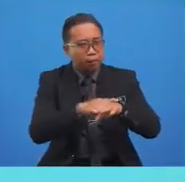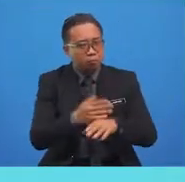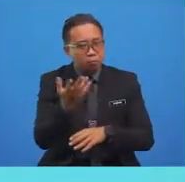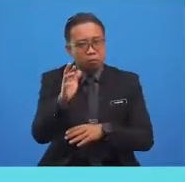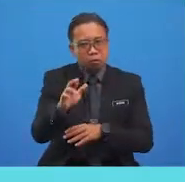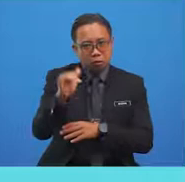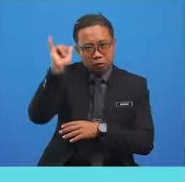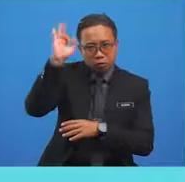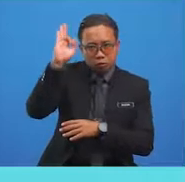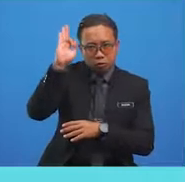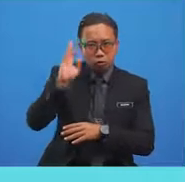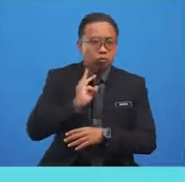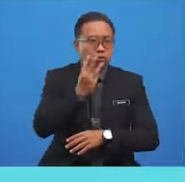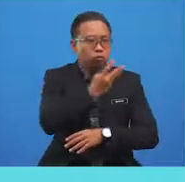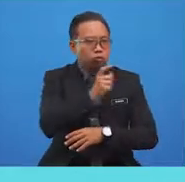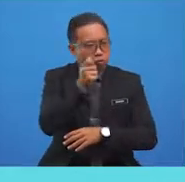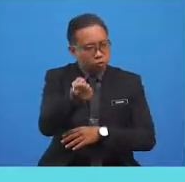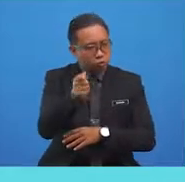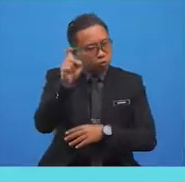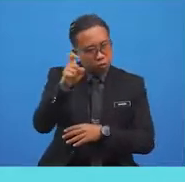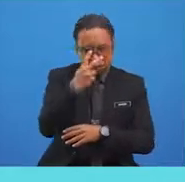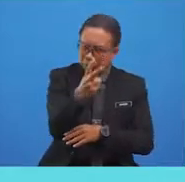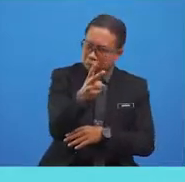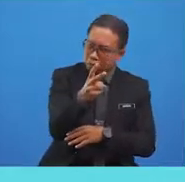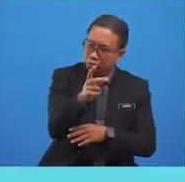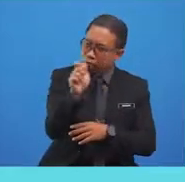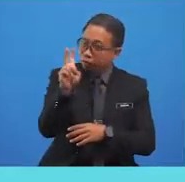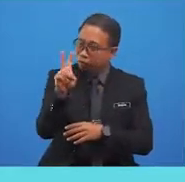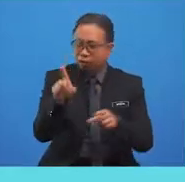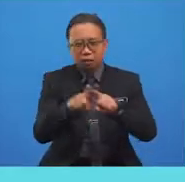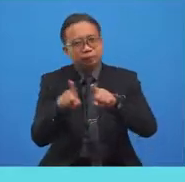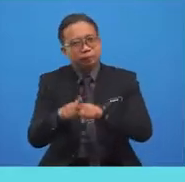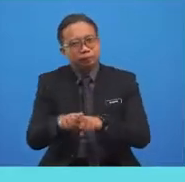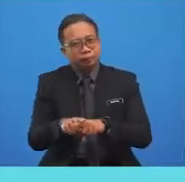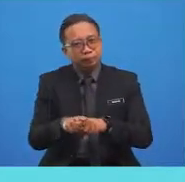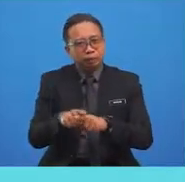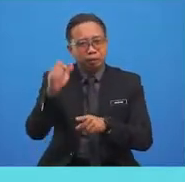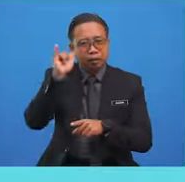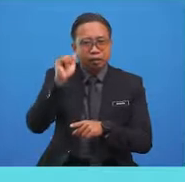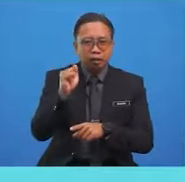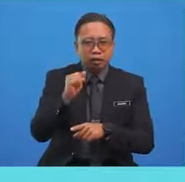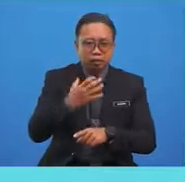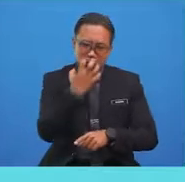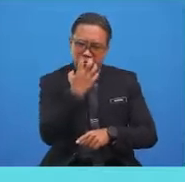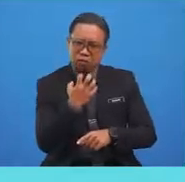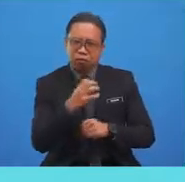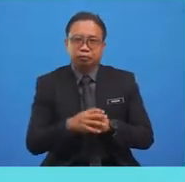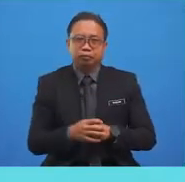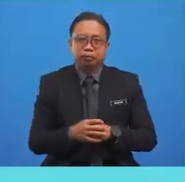are, Yusuf! We are supposed to watch TV together, Aliyah says angrily.